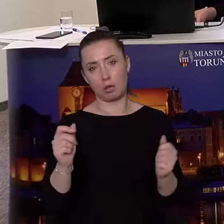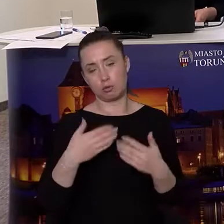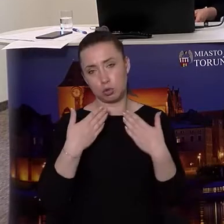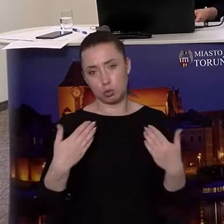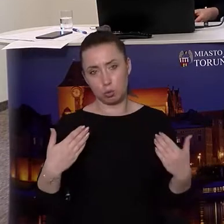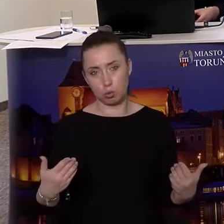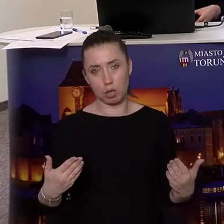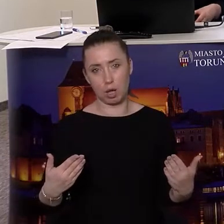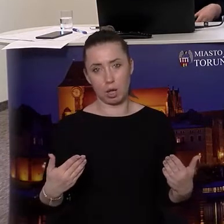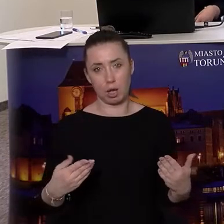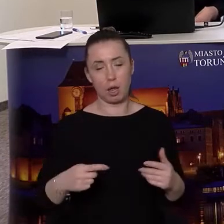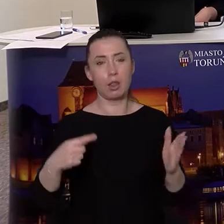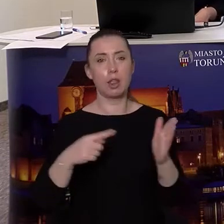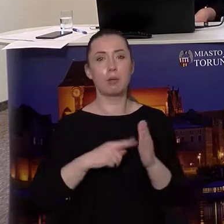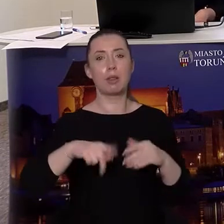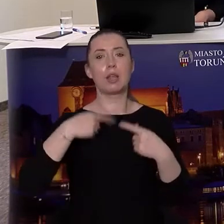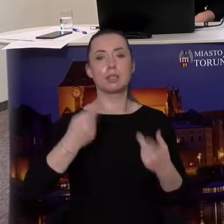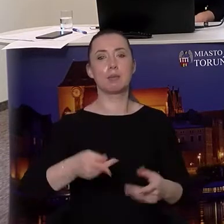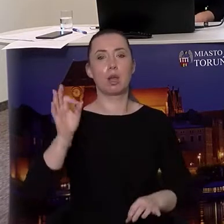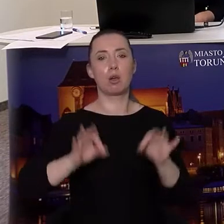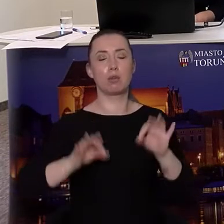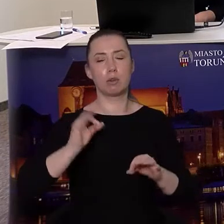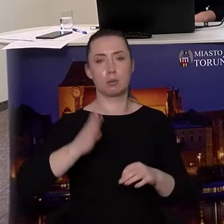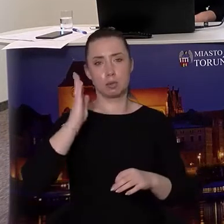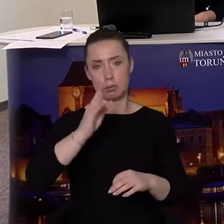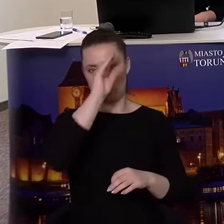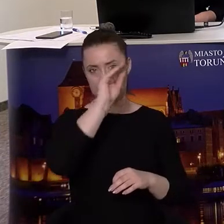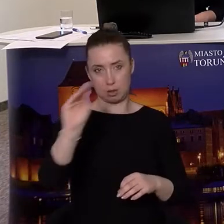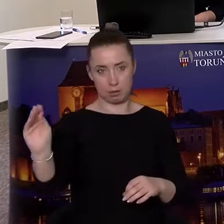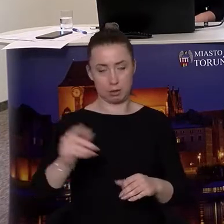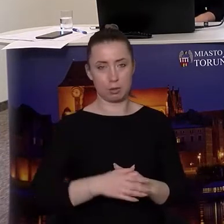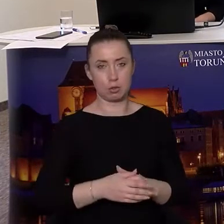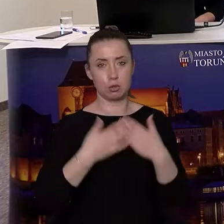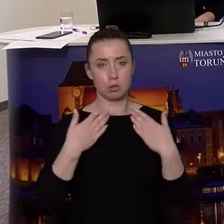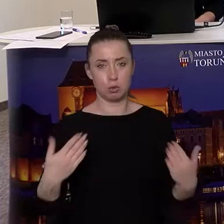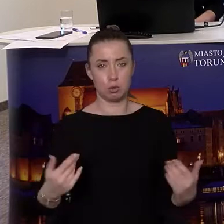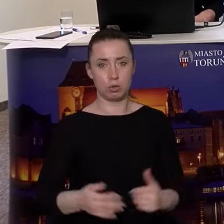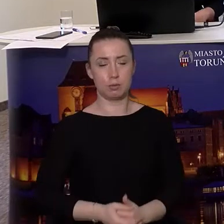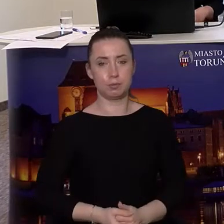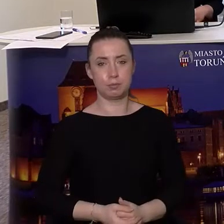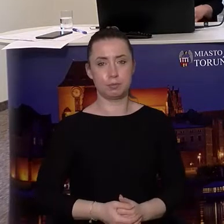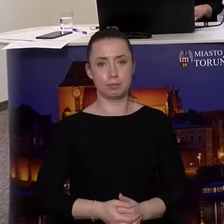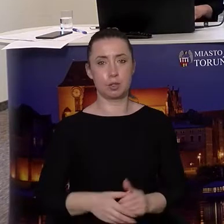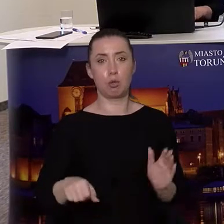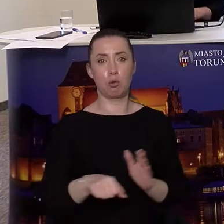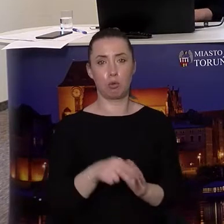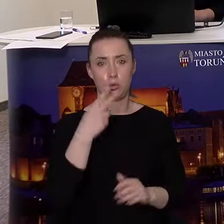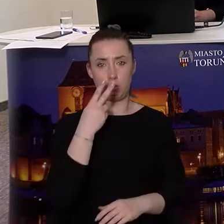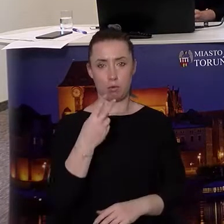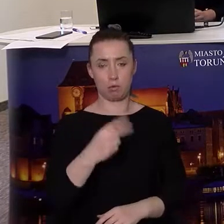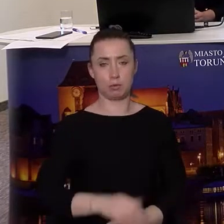Dziękuję bardzo i o terminie kolejnej konferencji będziemy jeszcze Państwa informować. Dziękuję bardzo. Do widzenia. Dziękuję, do widzenia.